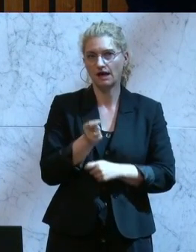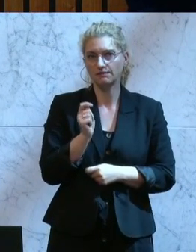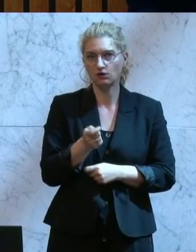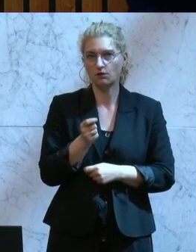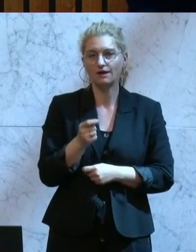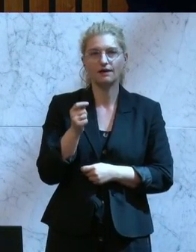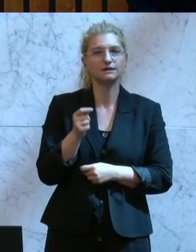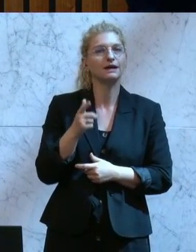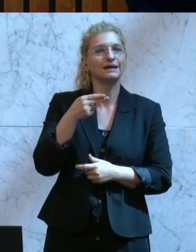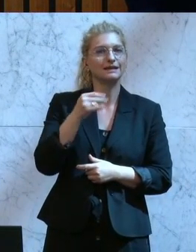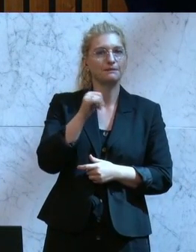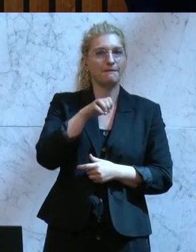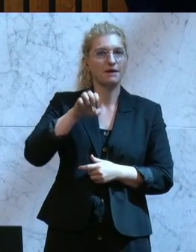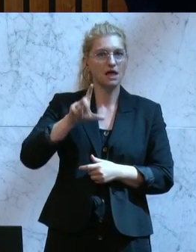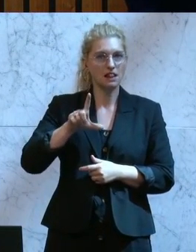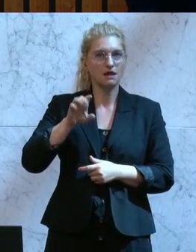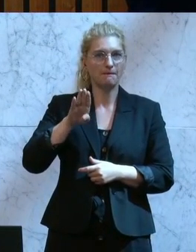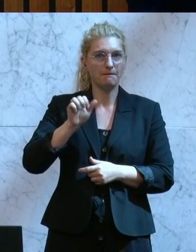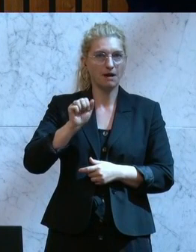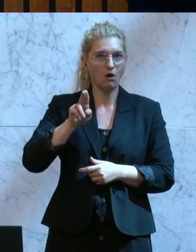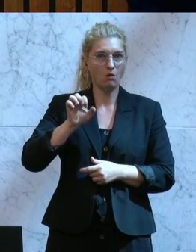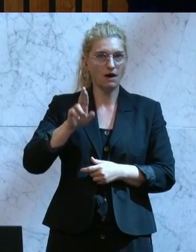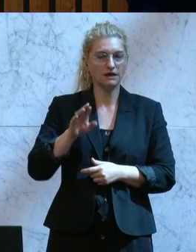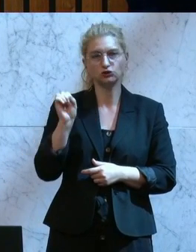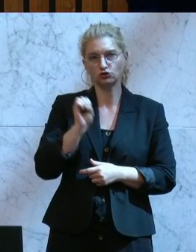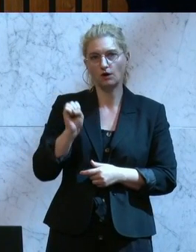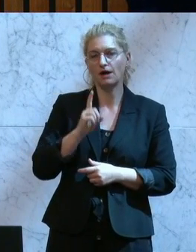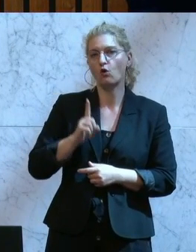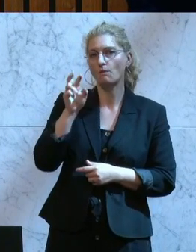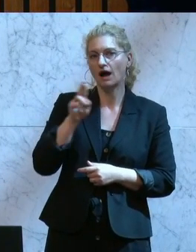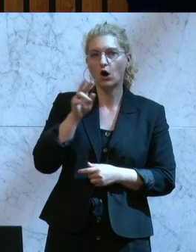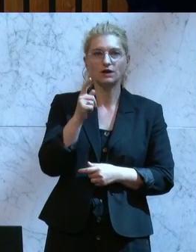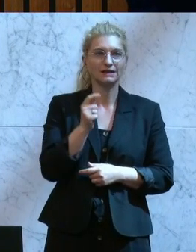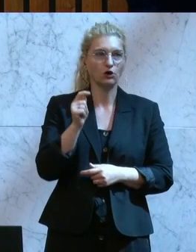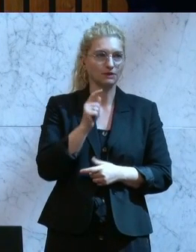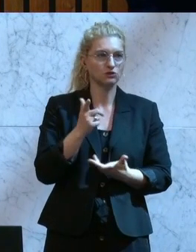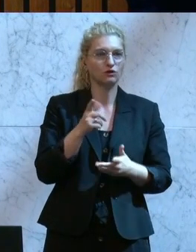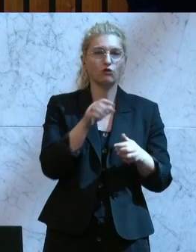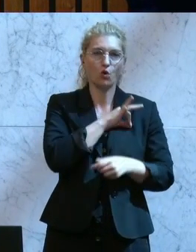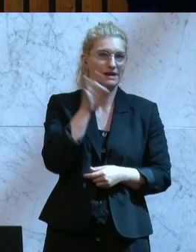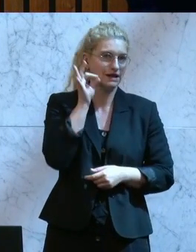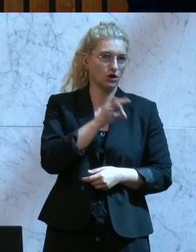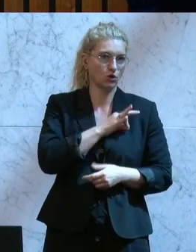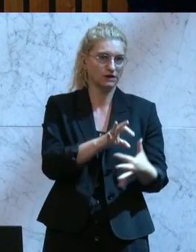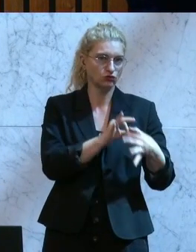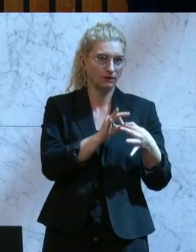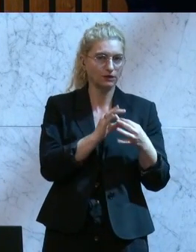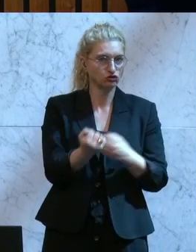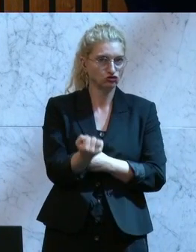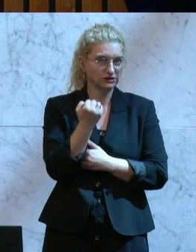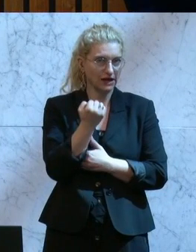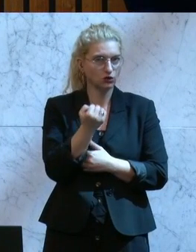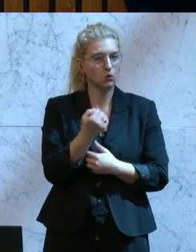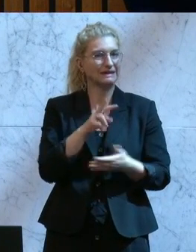Himmelbauer, Sorber, Oberrauner, Trautmannsdorf, Kolleginnen und Kollegen betreffend Stärkung der digitalen